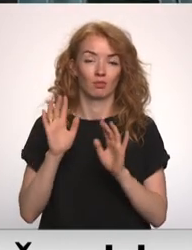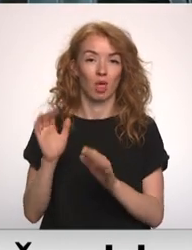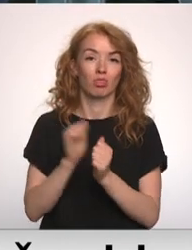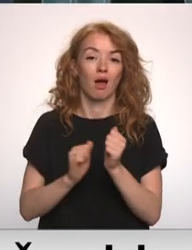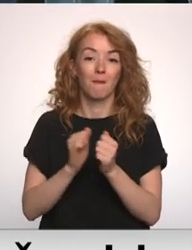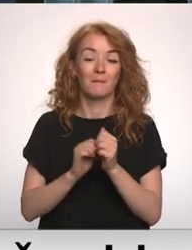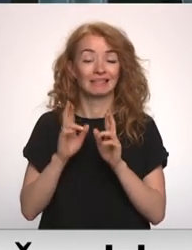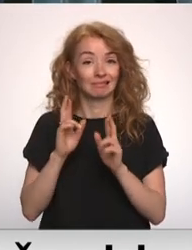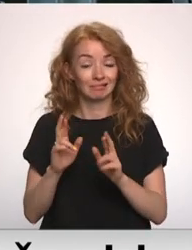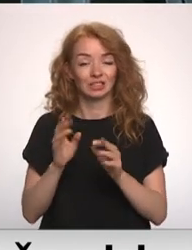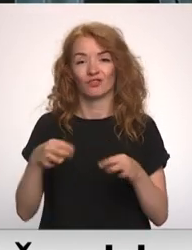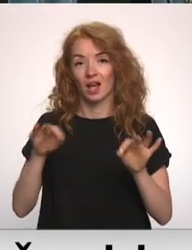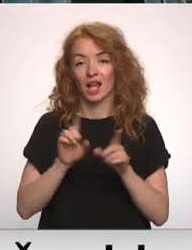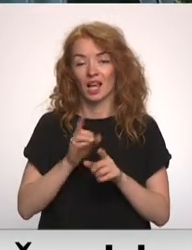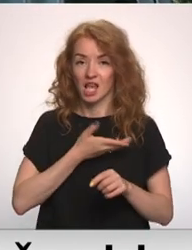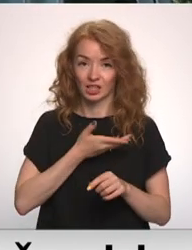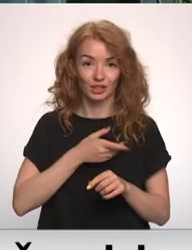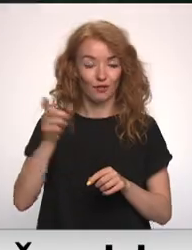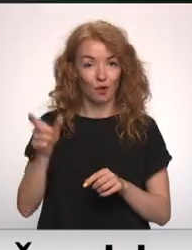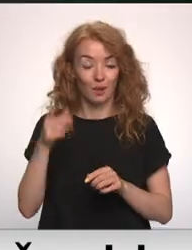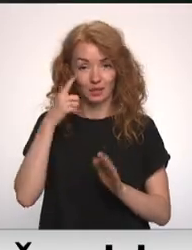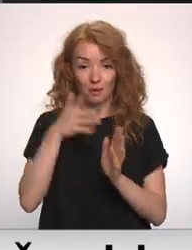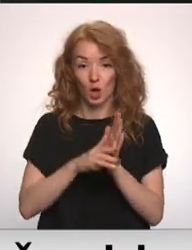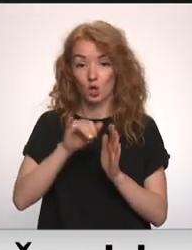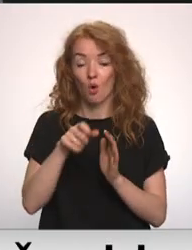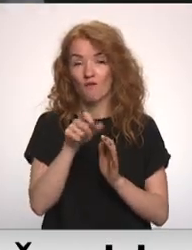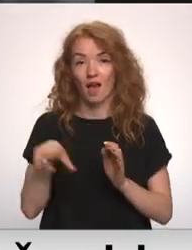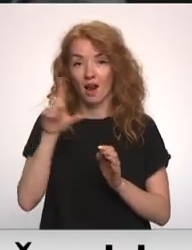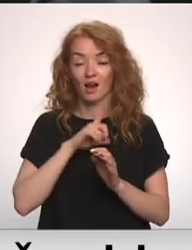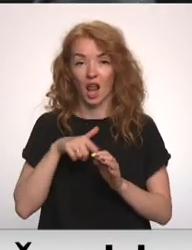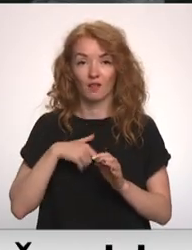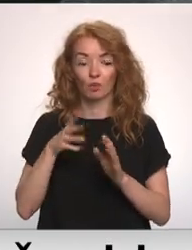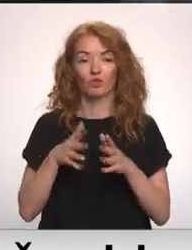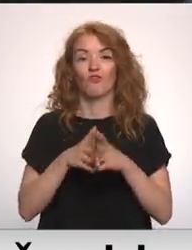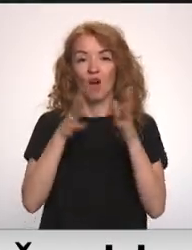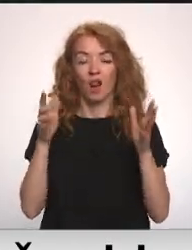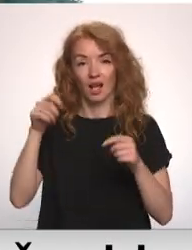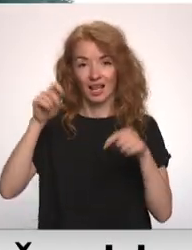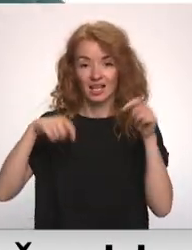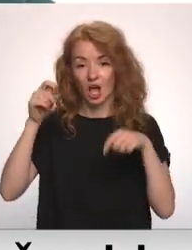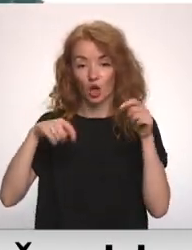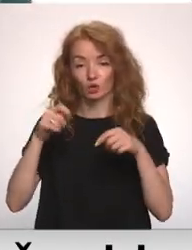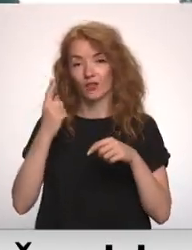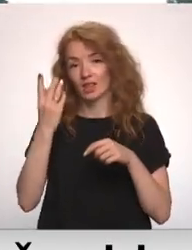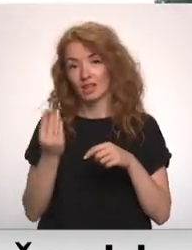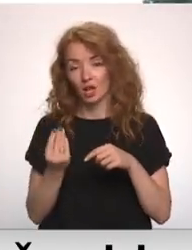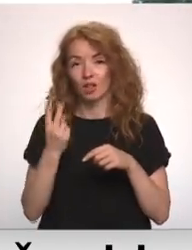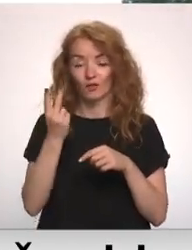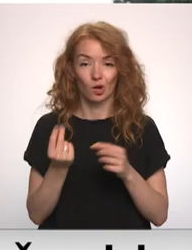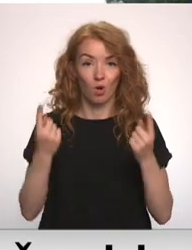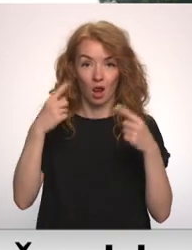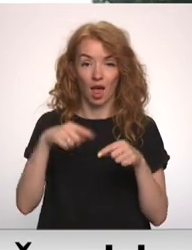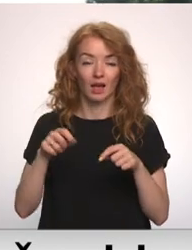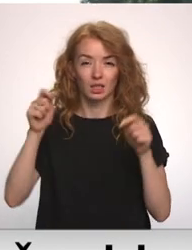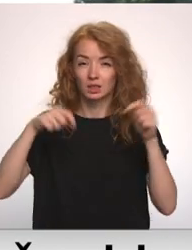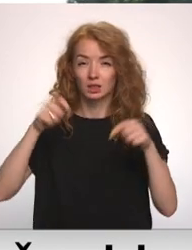kas būtu ļoti svarīgi ar iedzīvotājiem saprast, jo vairāk Latvijā būs intensīvas lietas gāzes, kur dienakts vai divu dienakšu laikā